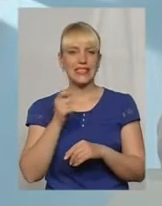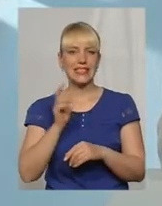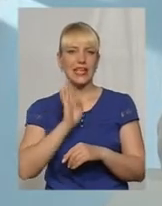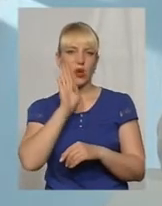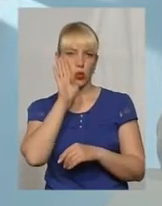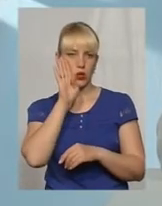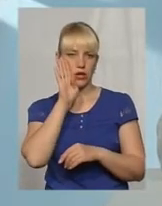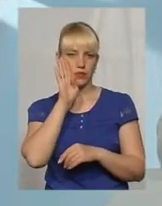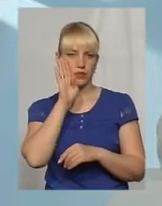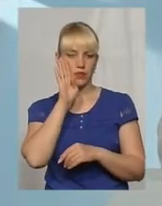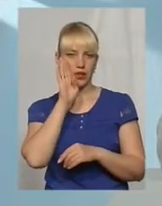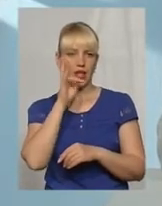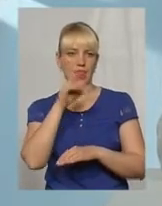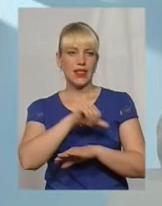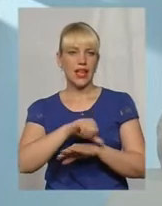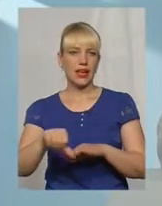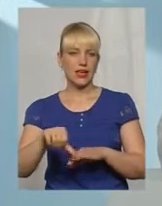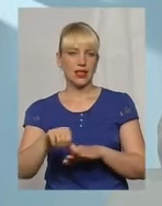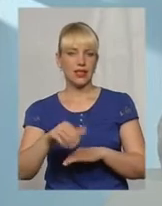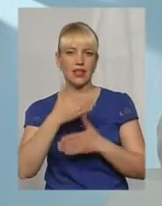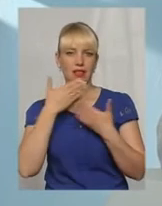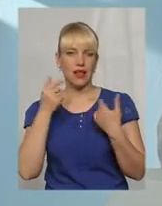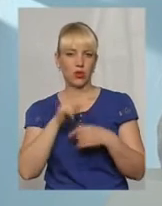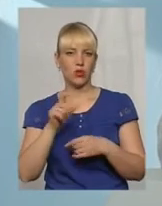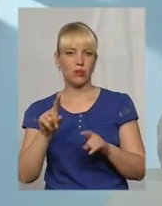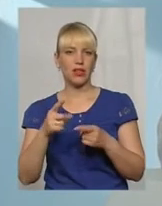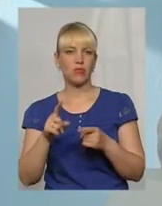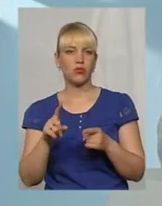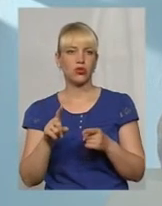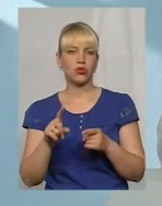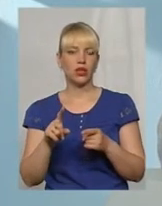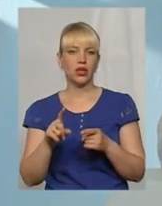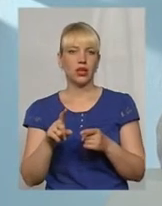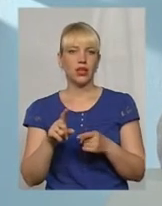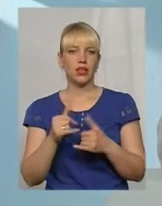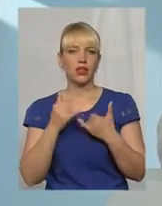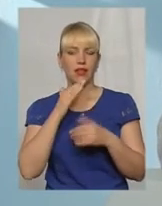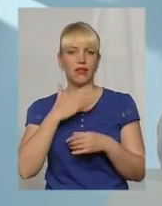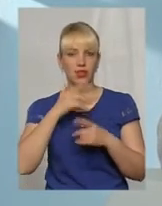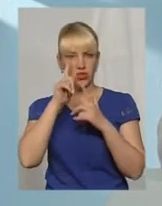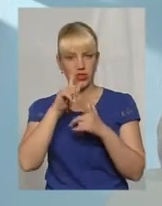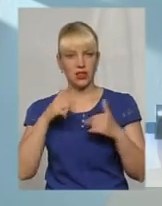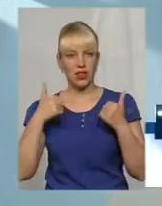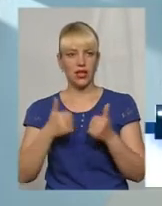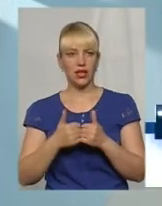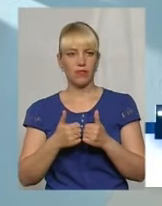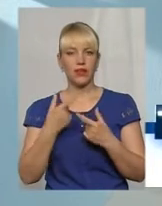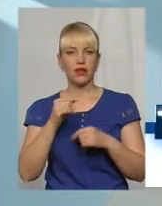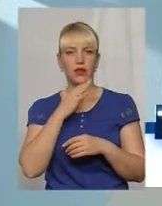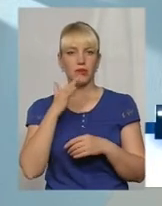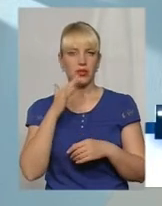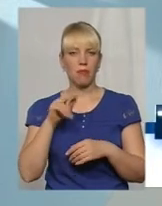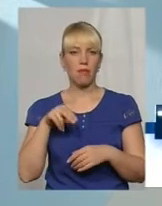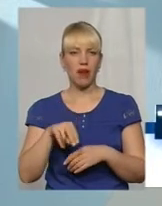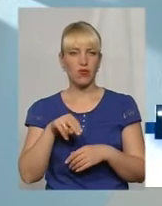утром на границі практично немає людей. Чому? Тому що для нашої країни, де більшіство